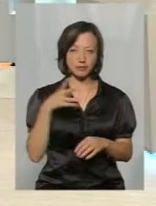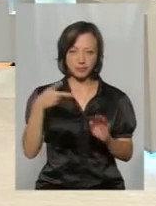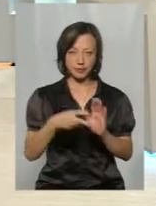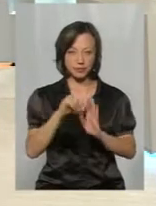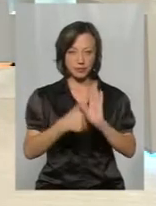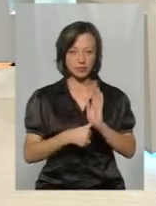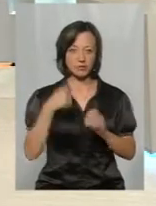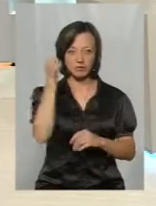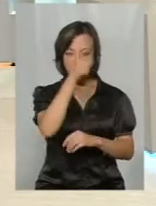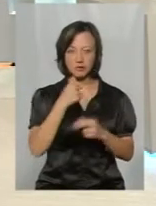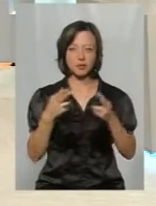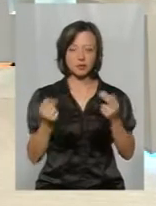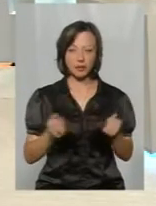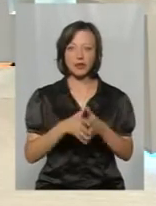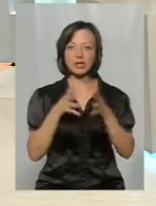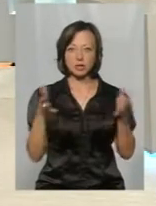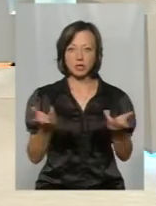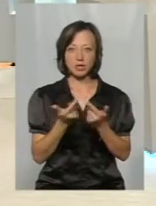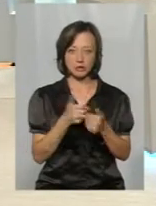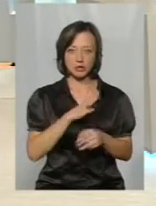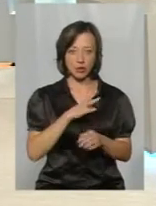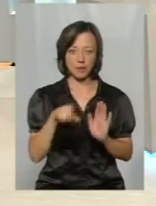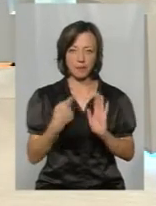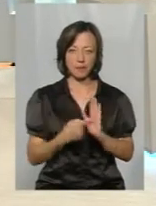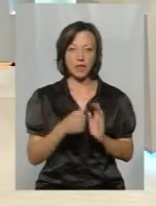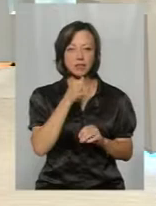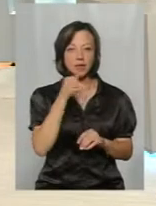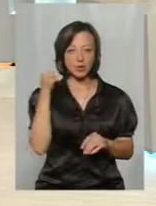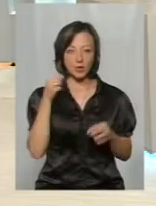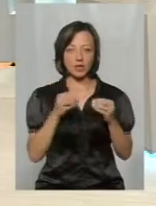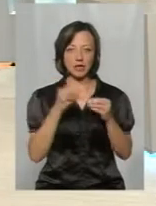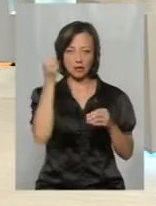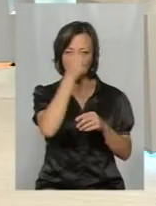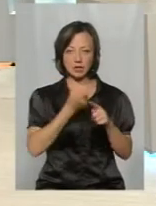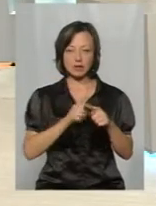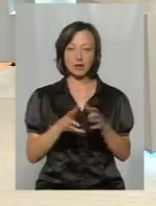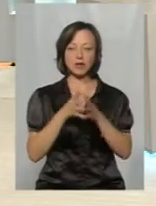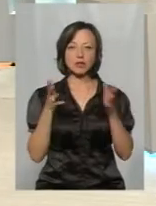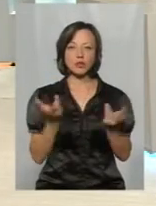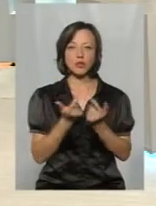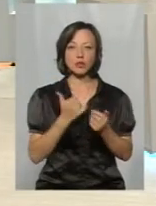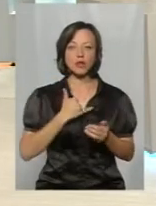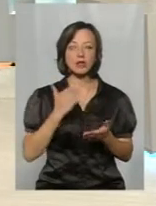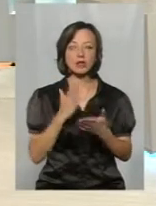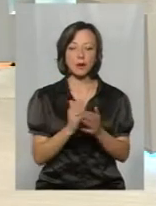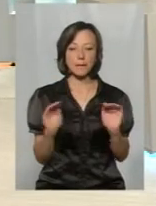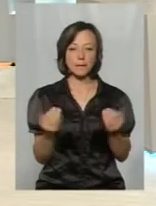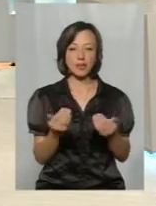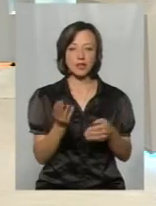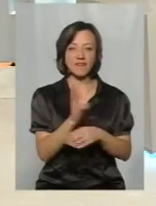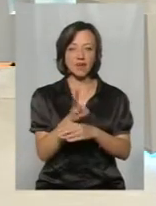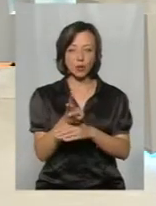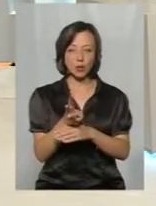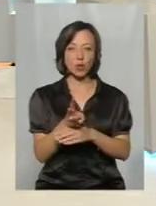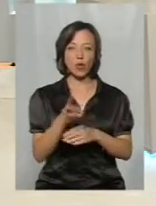2016 році, так? Це найбільша кількість була? За минулих 10 років це найбільша кількість. У нас є невеличке відео